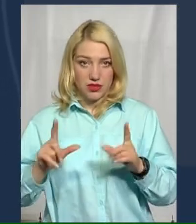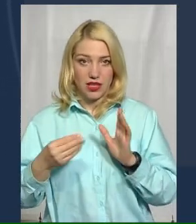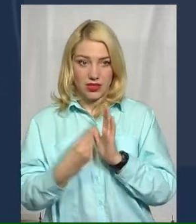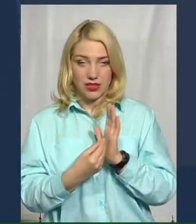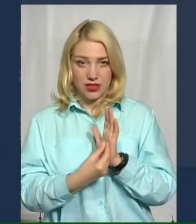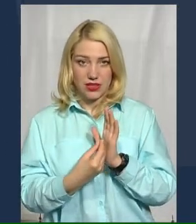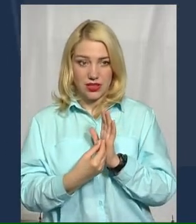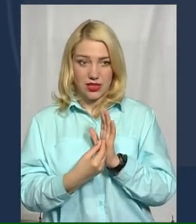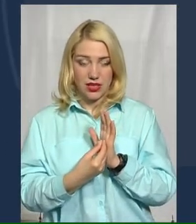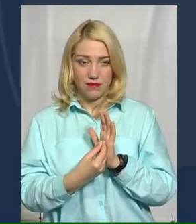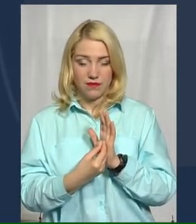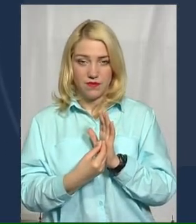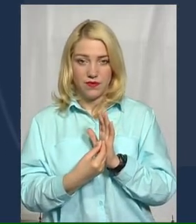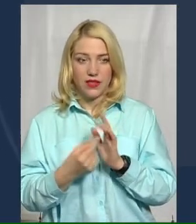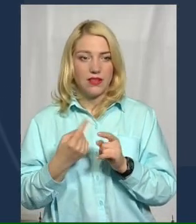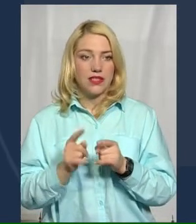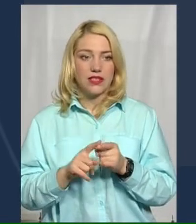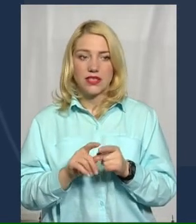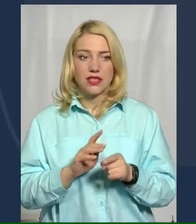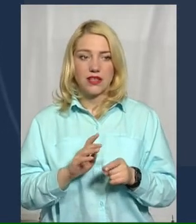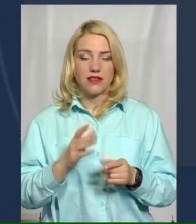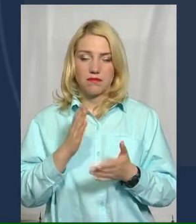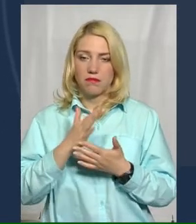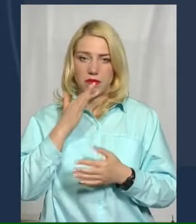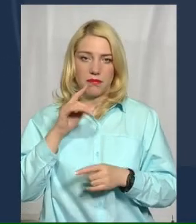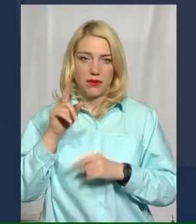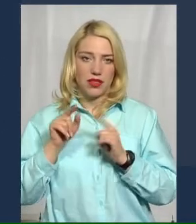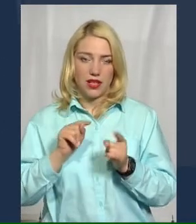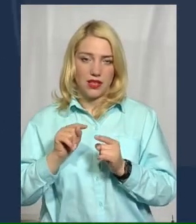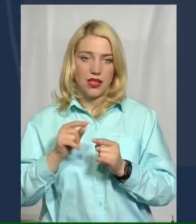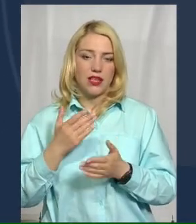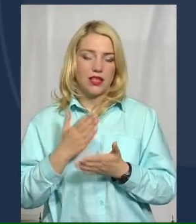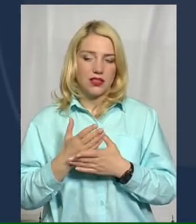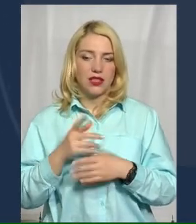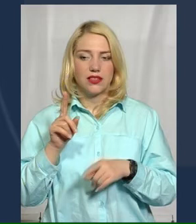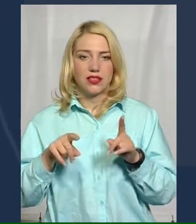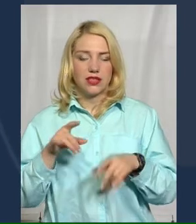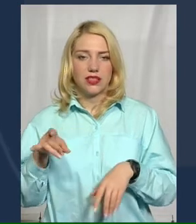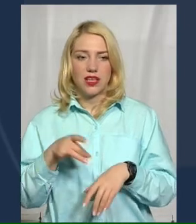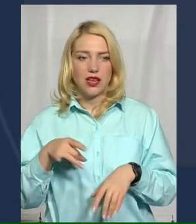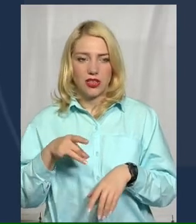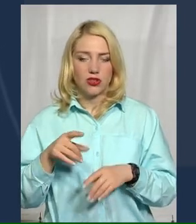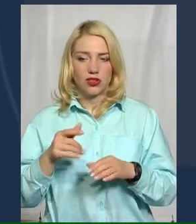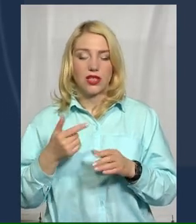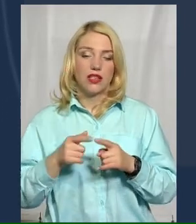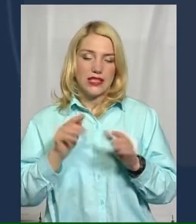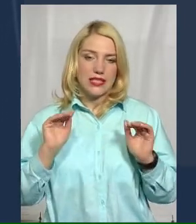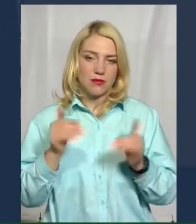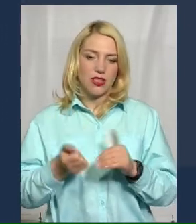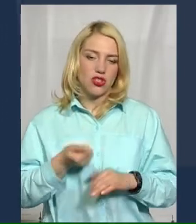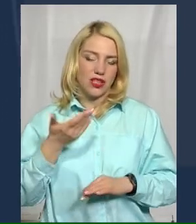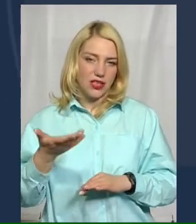застійшово. Вище менше. Є питання. Є які райони зменшують кількість рейсів, маршрутів,